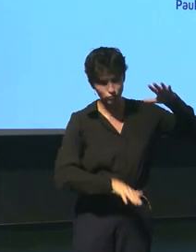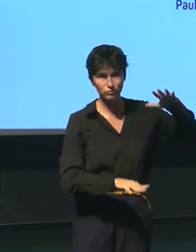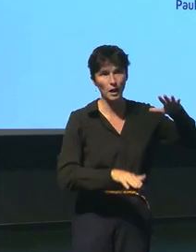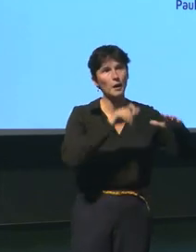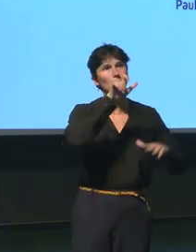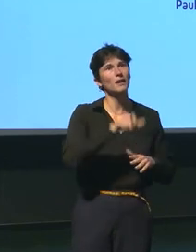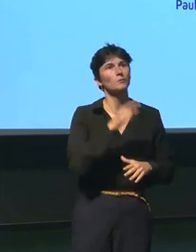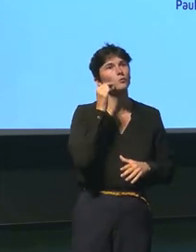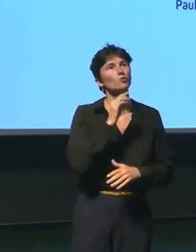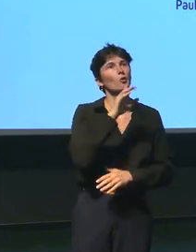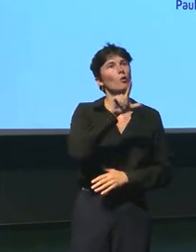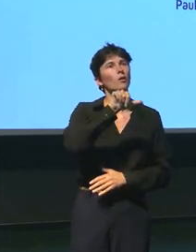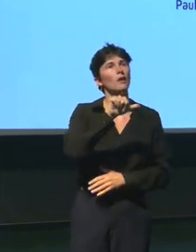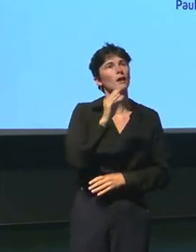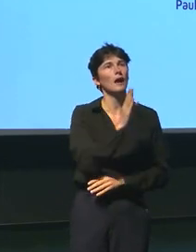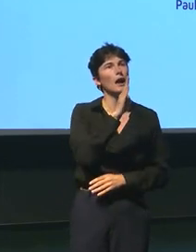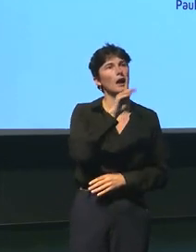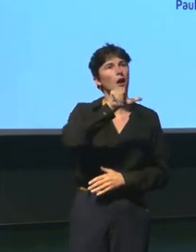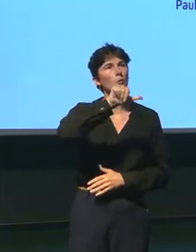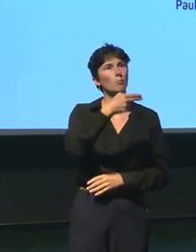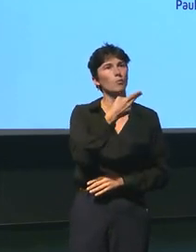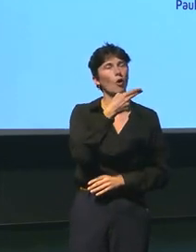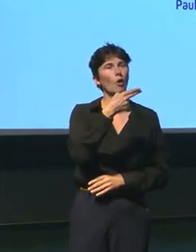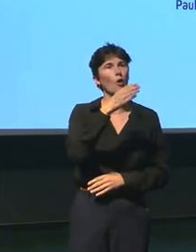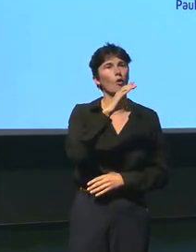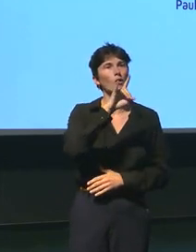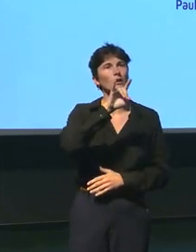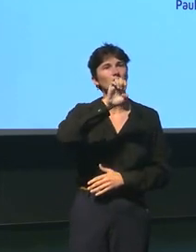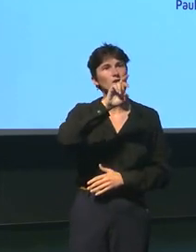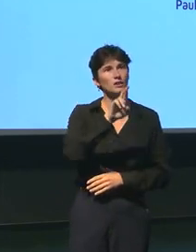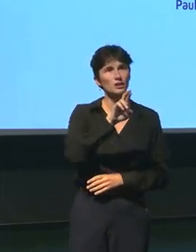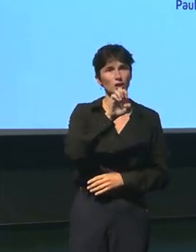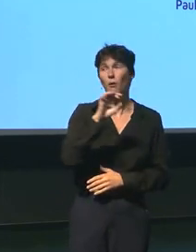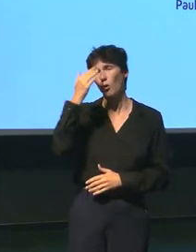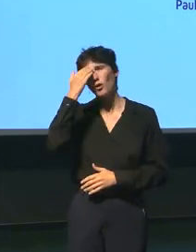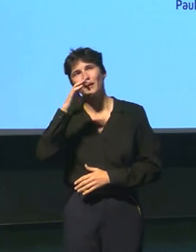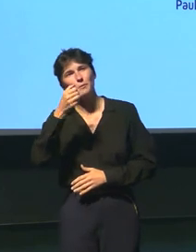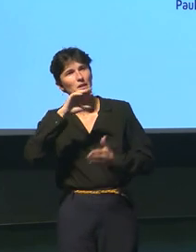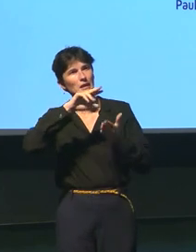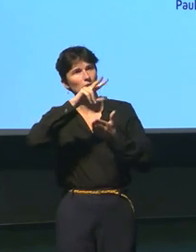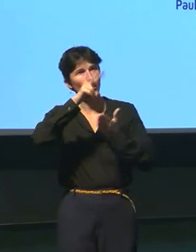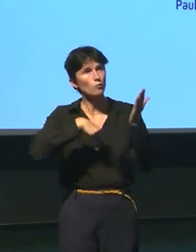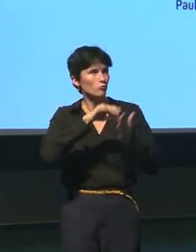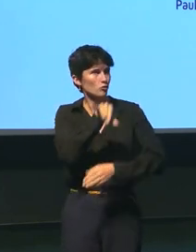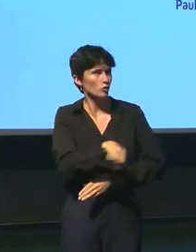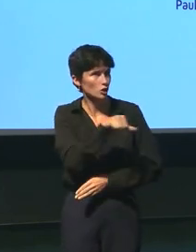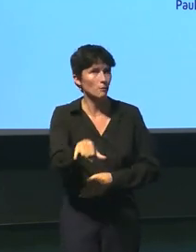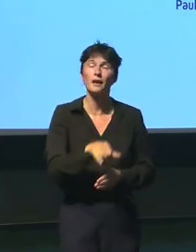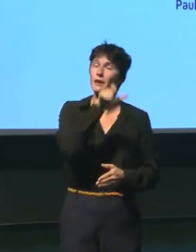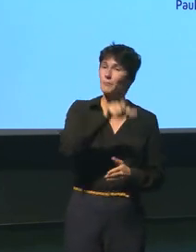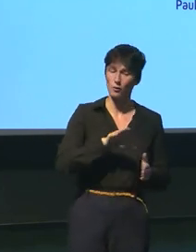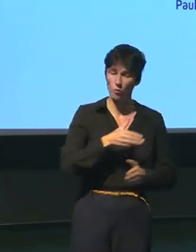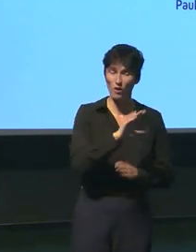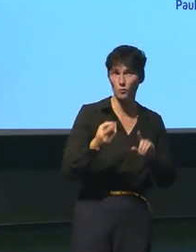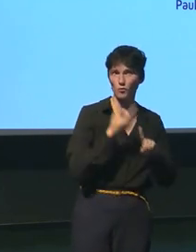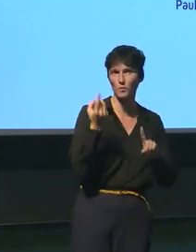Blanchère je ne pas si vous connaissez alors c'était un spécialiste des poissons j'avais vu oui c'était un spécialiste des poissons et on retrouve tout à